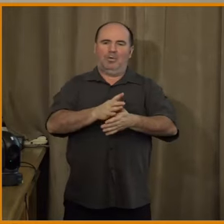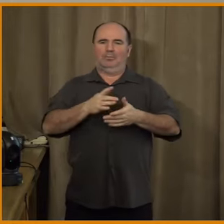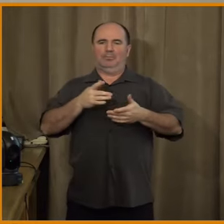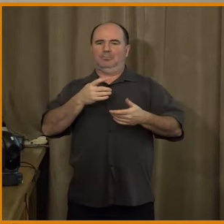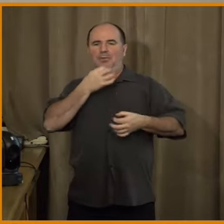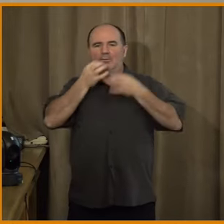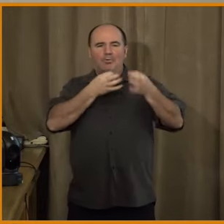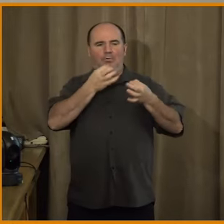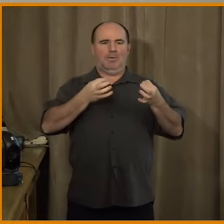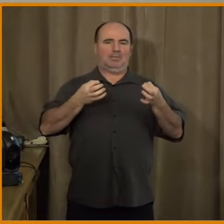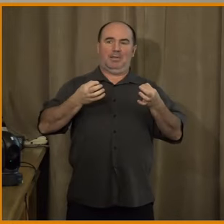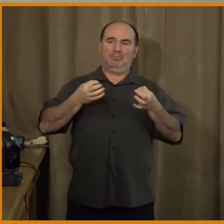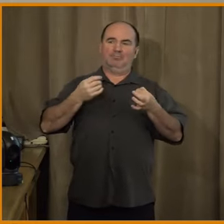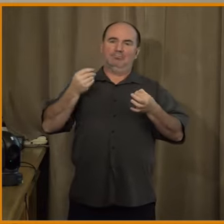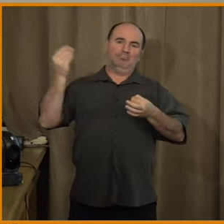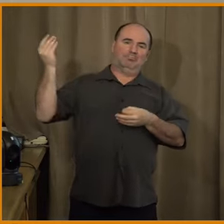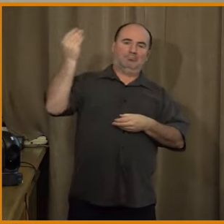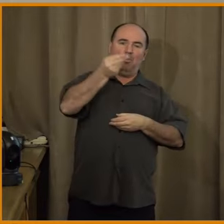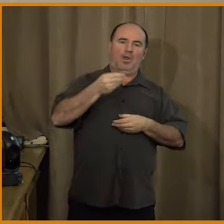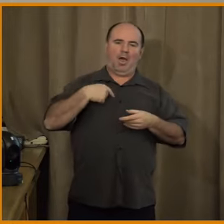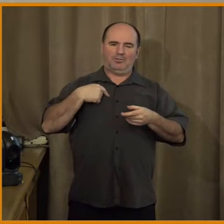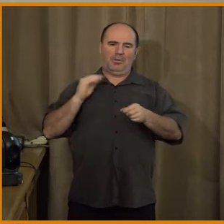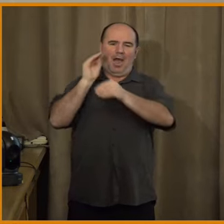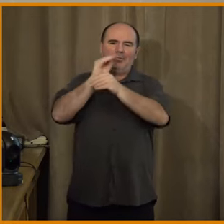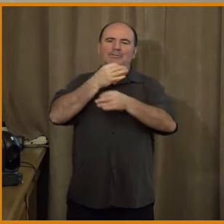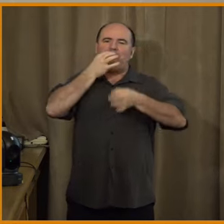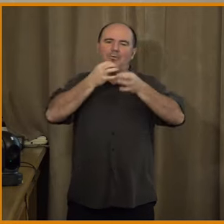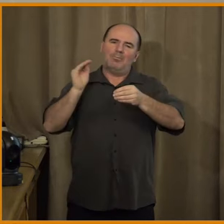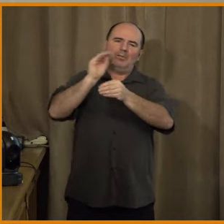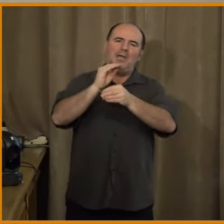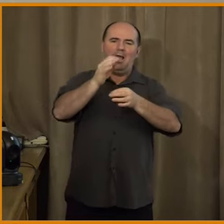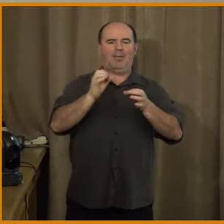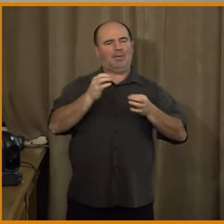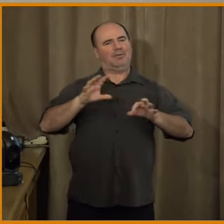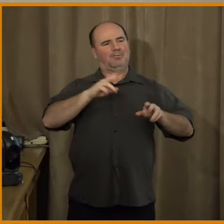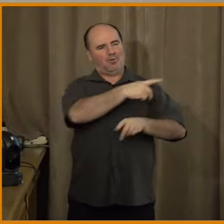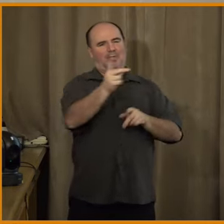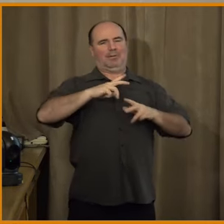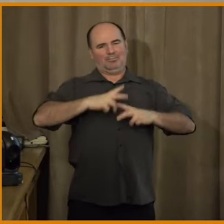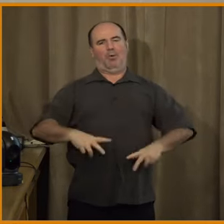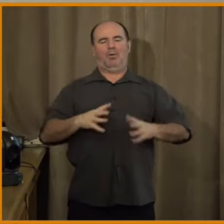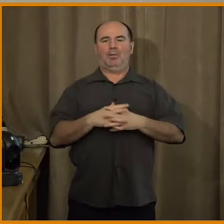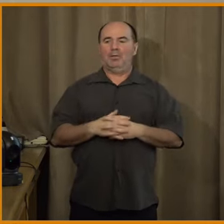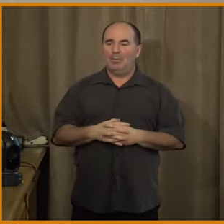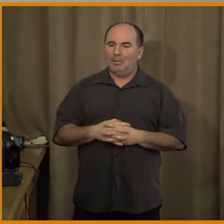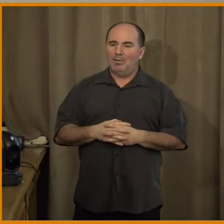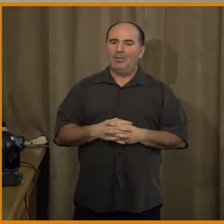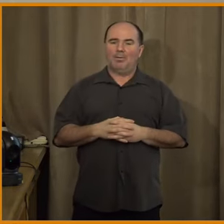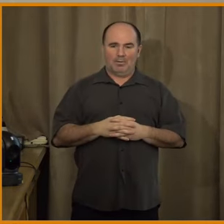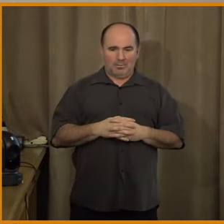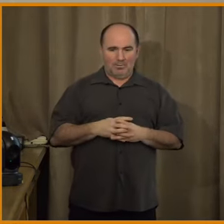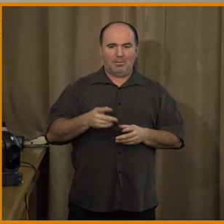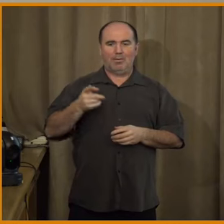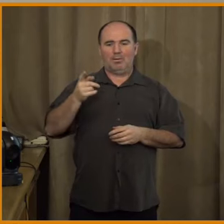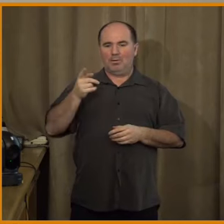jenom dodajím šťávu, tím, že budou censurovaný. To, co mi dává smysl, to, co se týká, tady někdo je z ministerstev, to dělá s